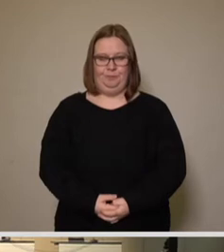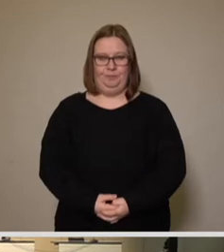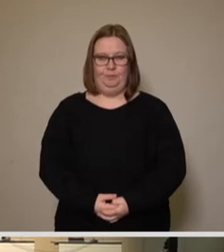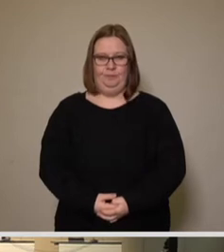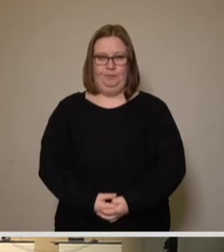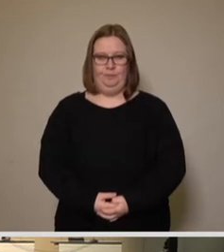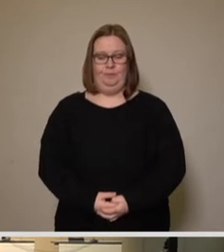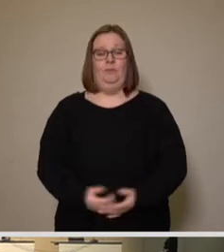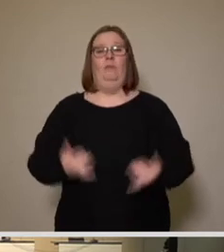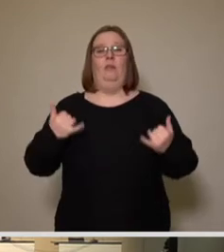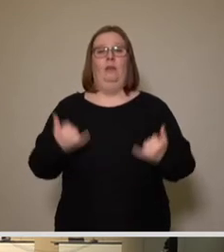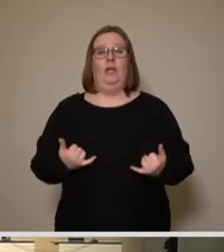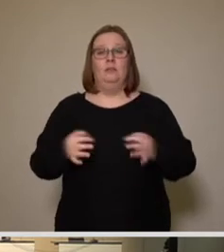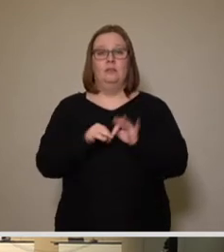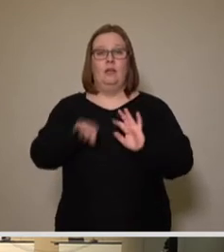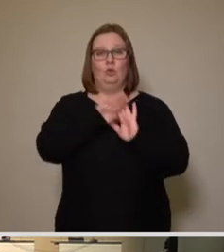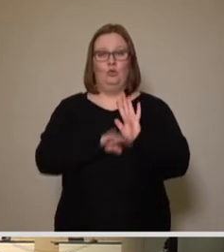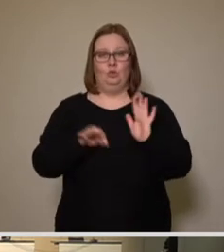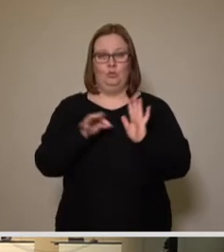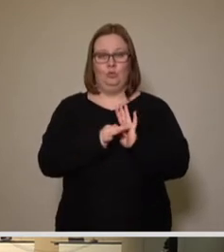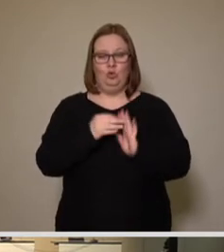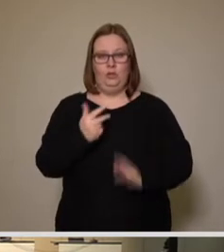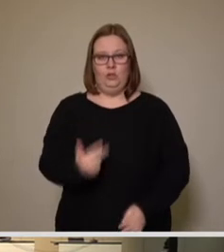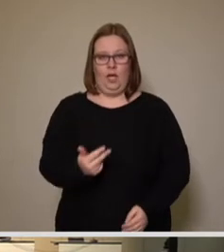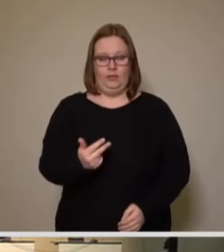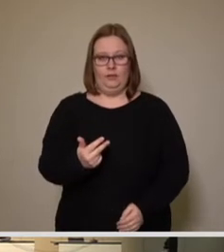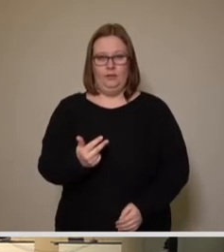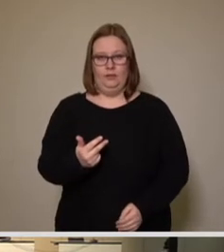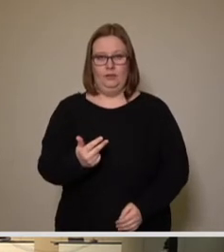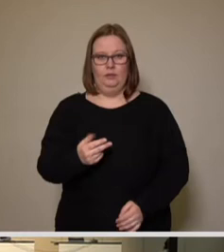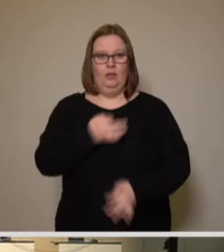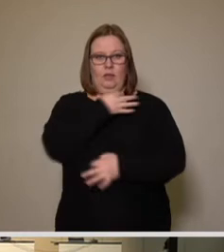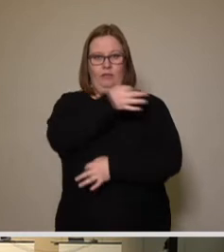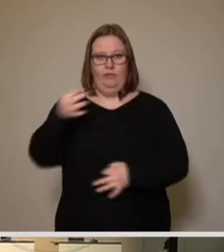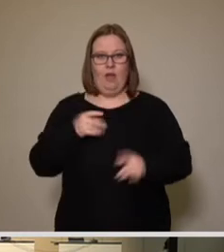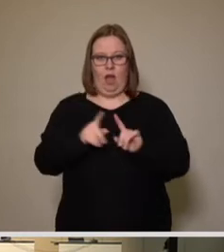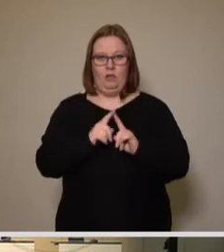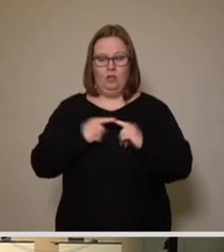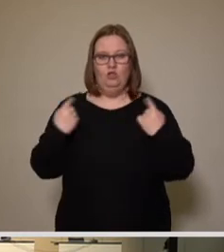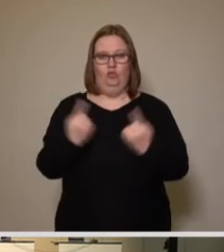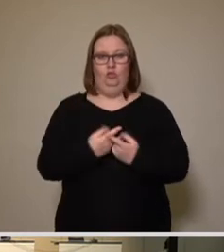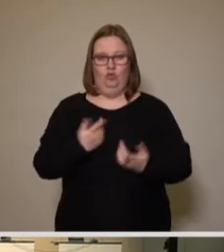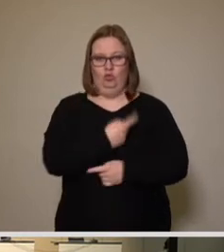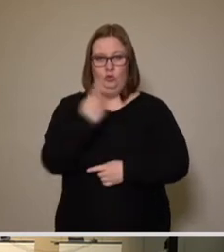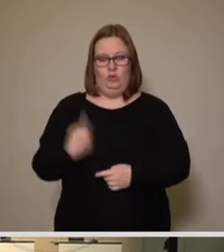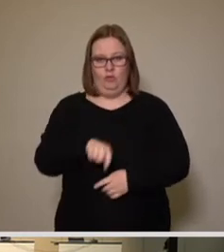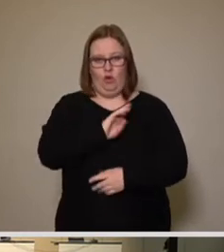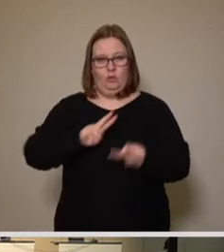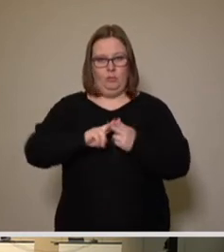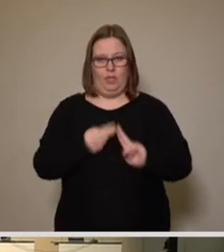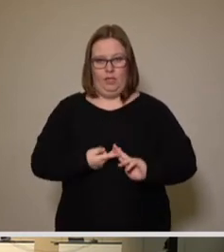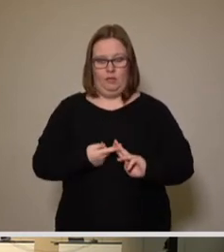Wir kommen damit zum Tagesordnungspunkt 3, der Fragestunde der Mitglieder des Stadtrates. Hier